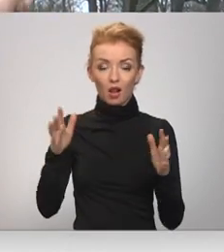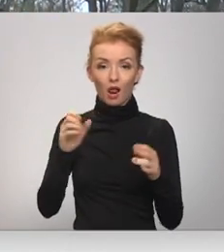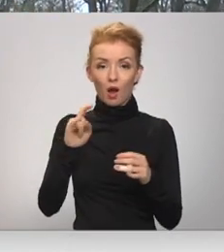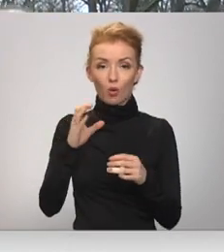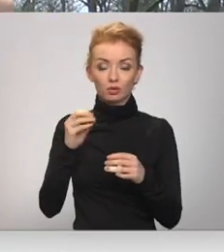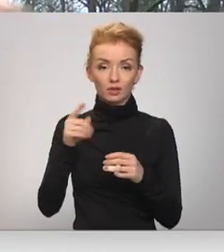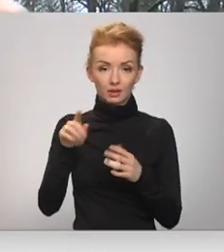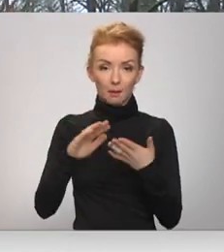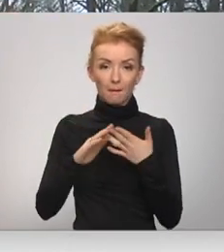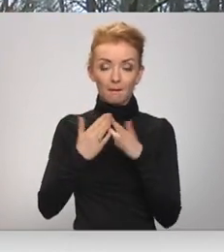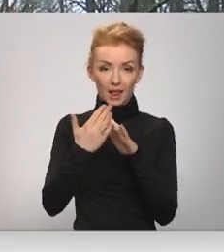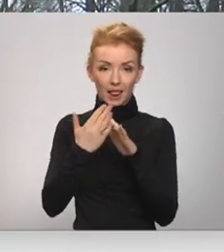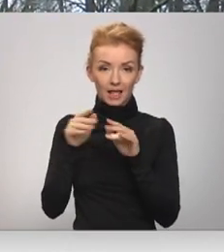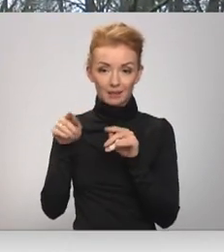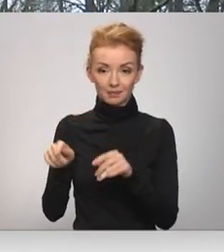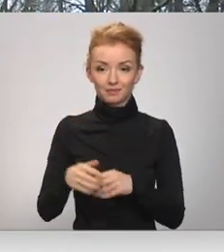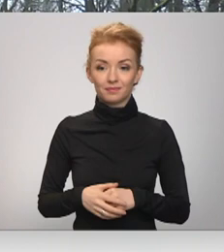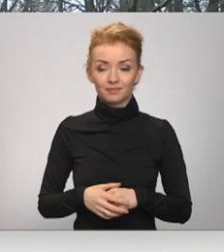1873. gadā.